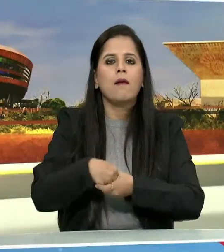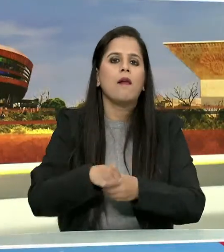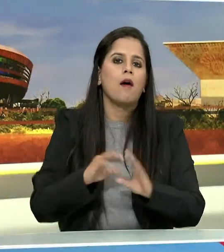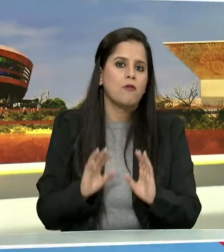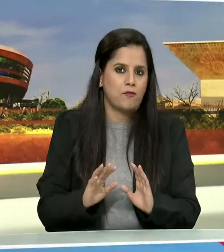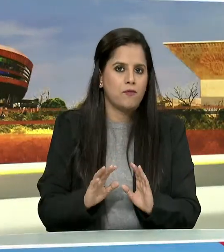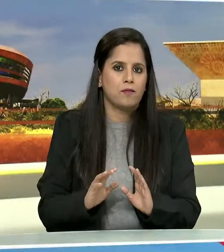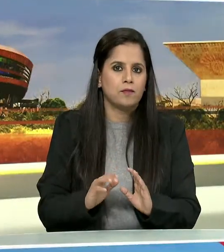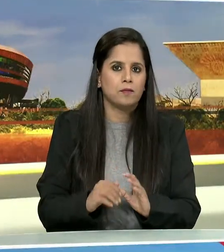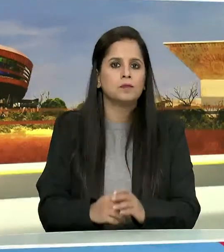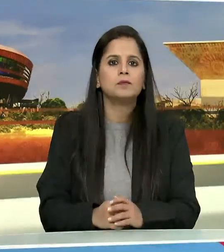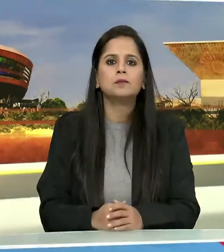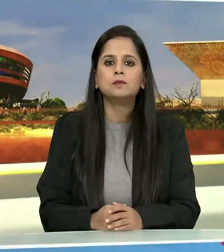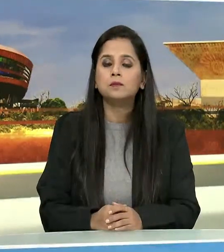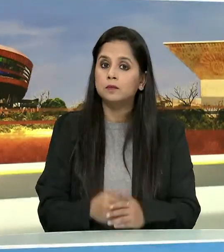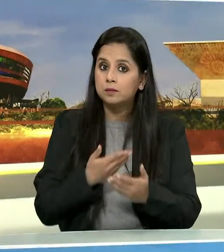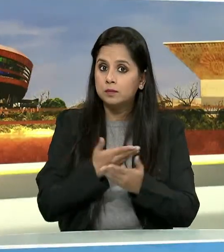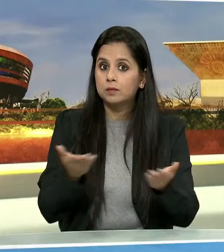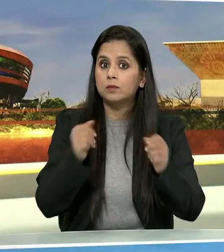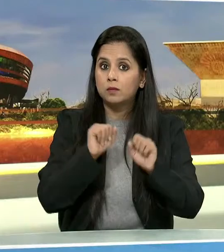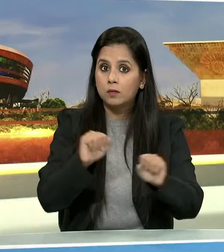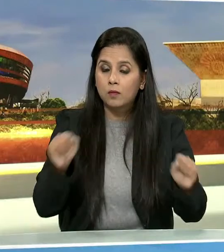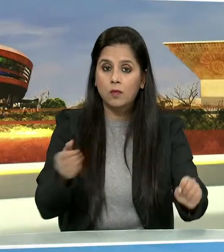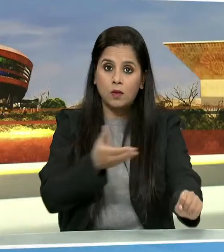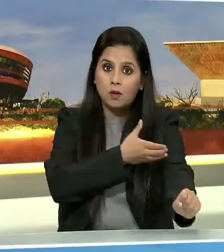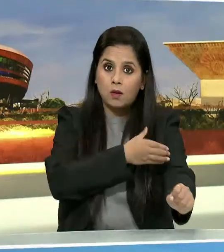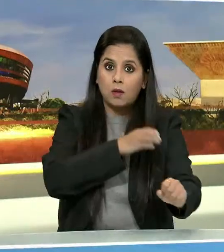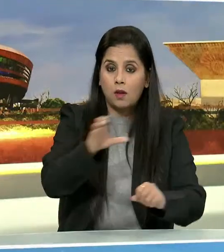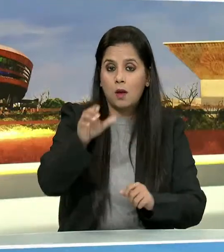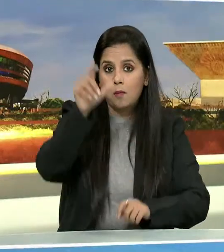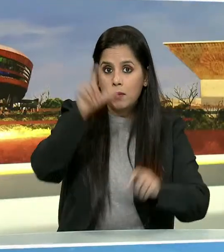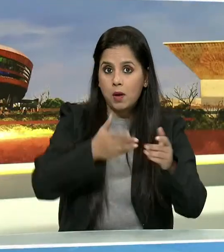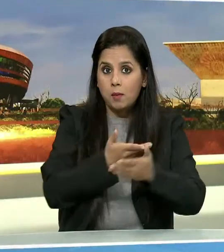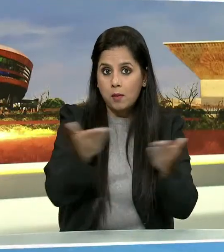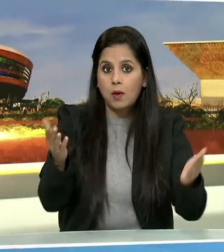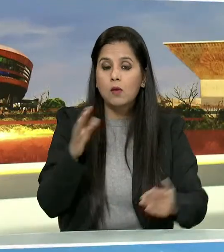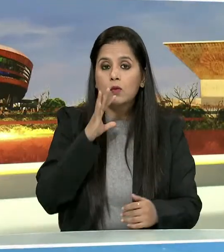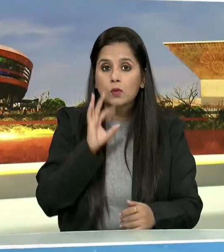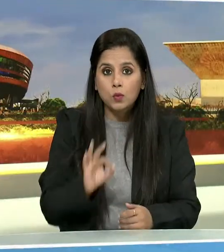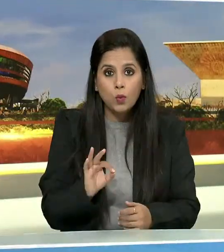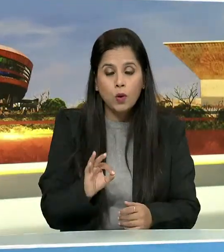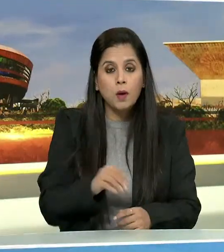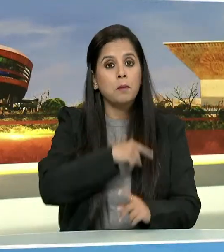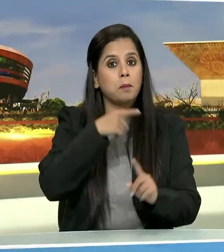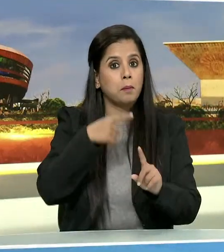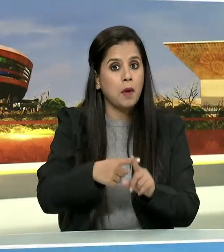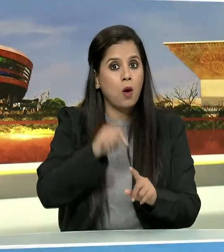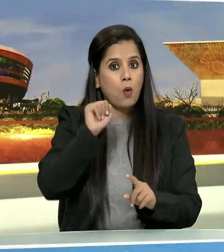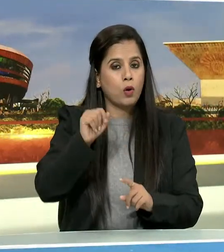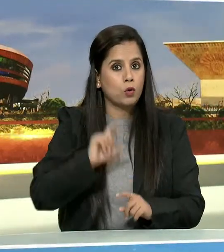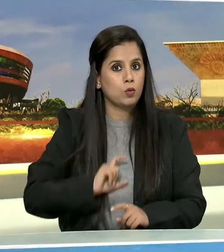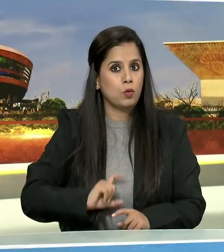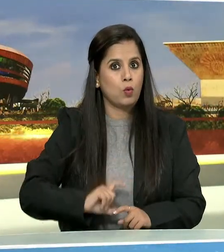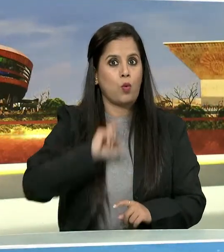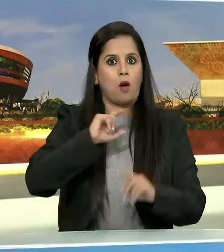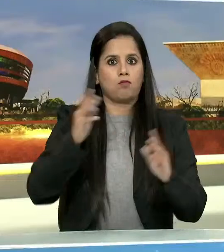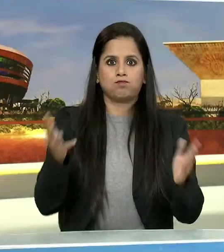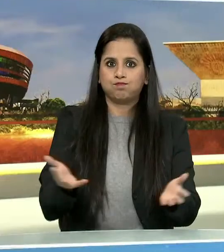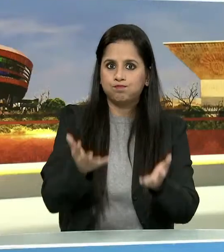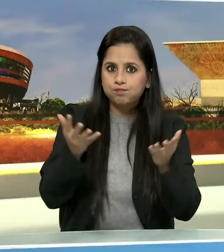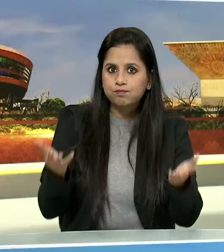इनका ससक्ती करान और इनका आत्मों विश्वाद बढ़ाना